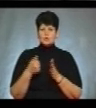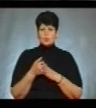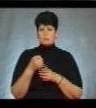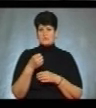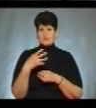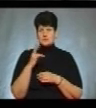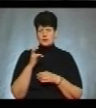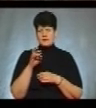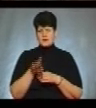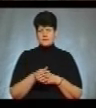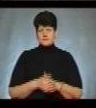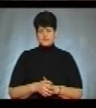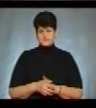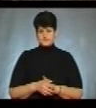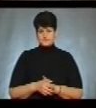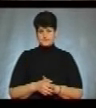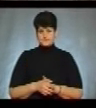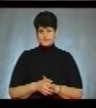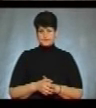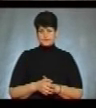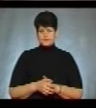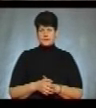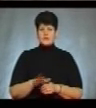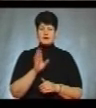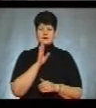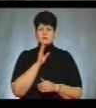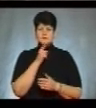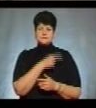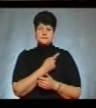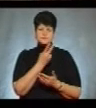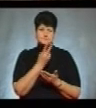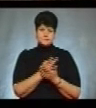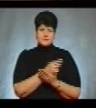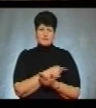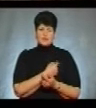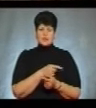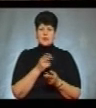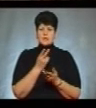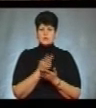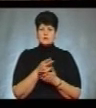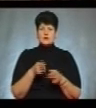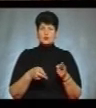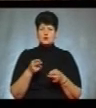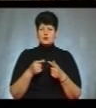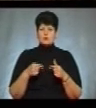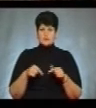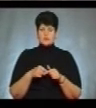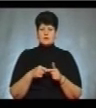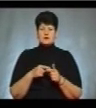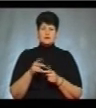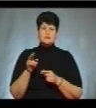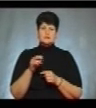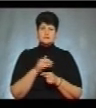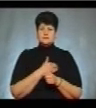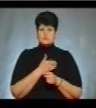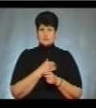15 квітня». Олена Петренко – пацієнтка цієї лікарні. Лежить у хірургічному відділенні. На термометрі у її